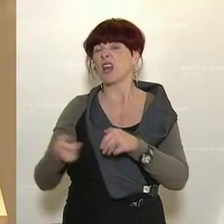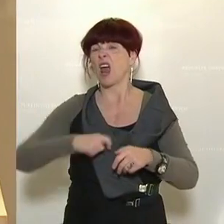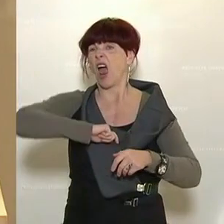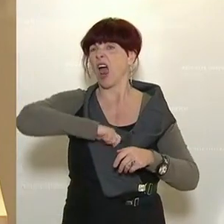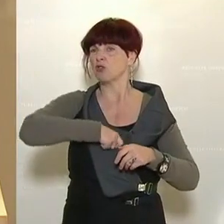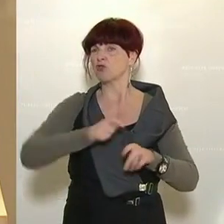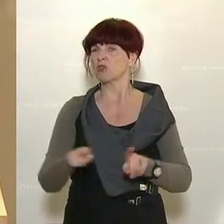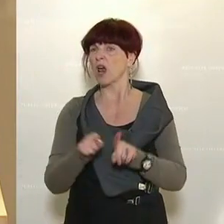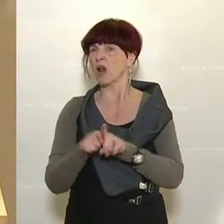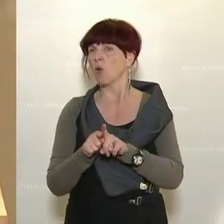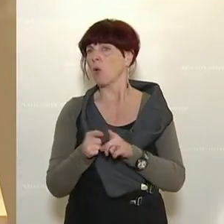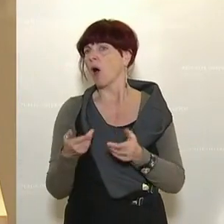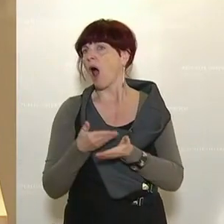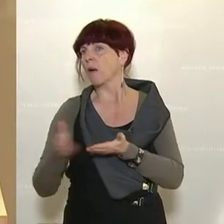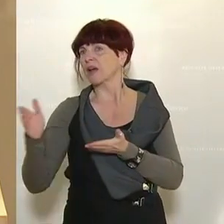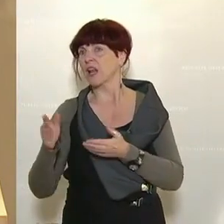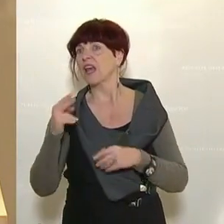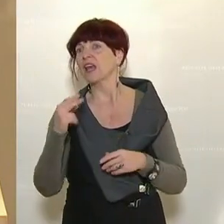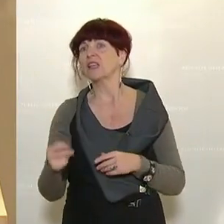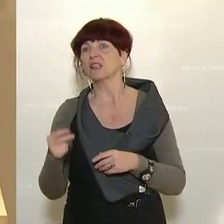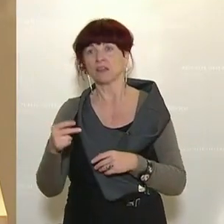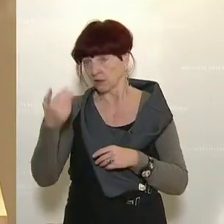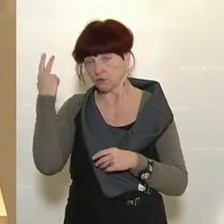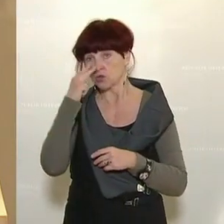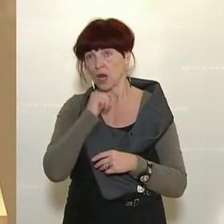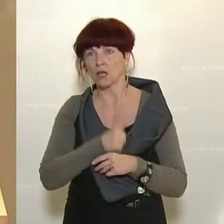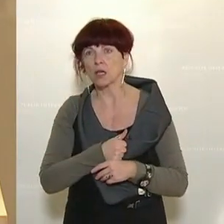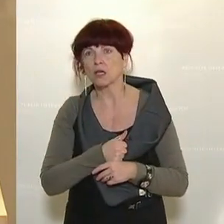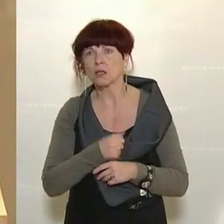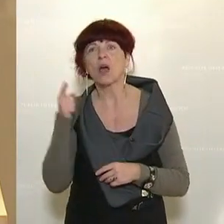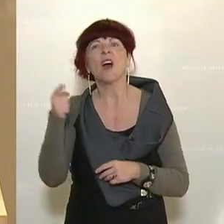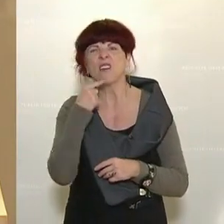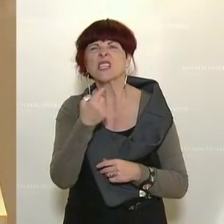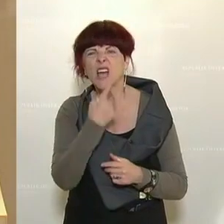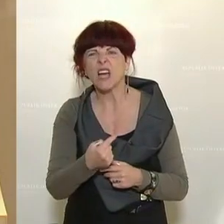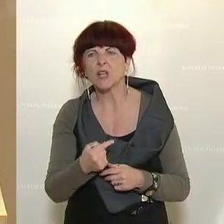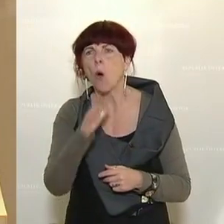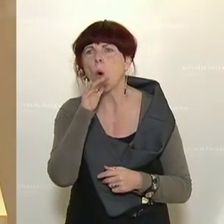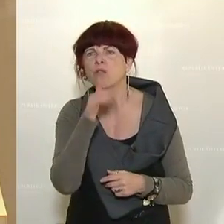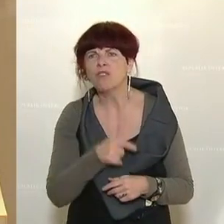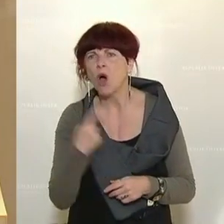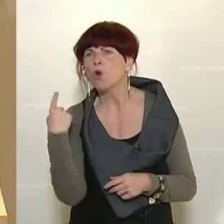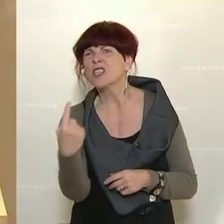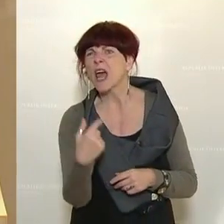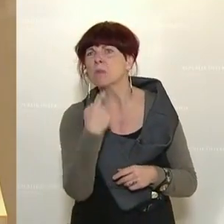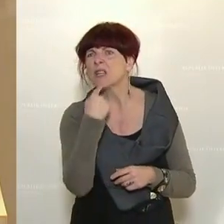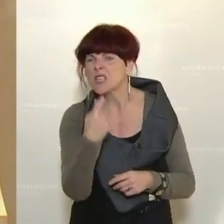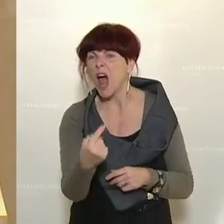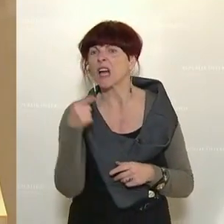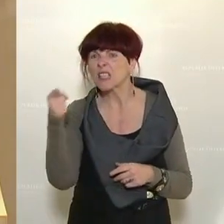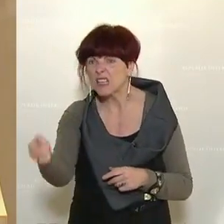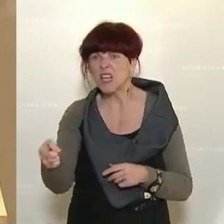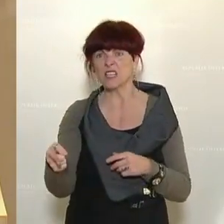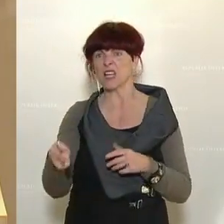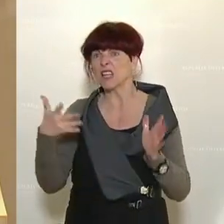von wem stand dieses Zitat? Norbert Hofer. Und dann kommt von Ihnen die Aufforderung einer Blockade der Tests. Das muss ich jetzt wirklich